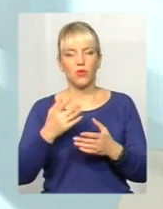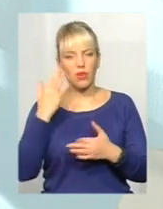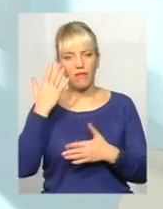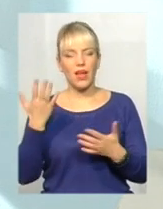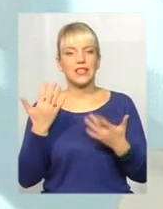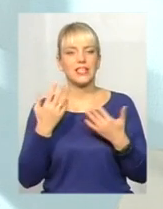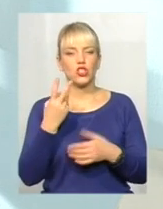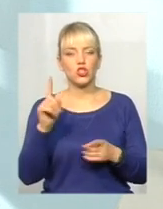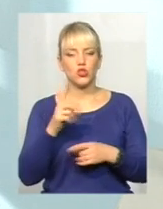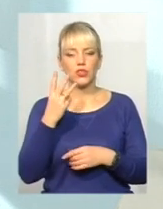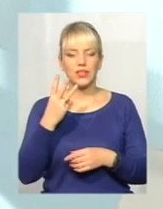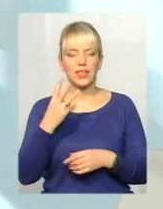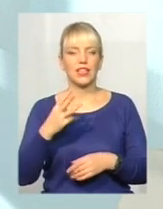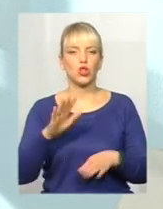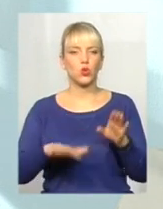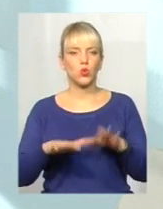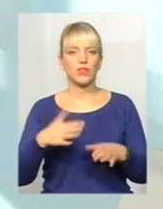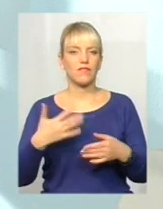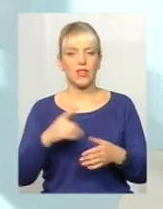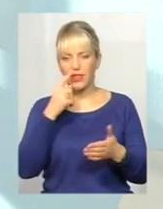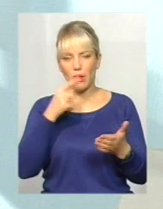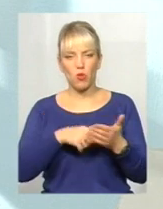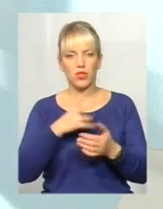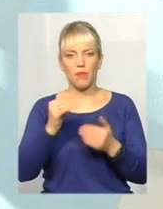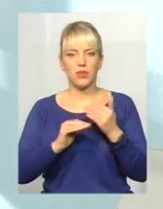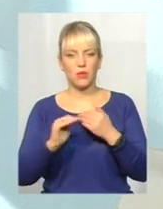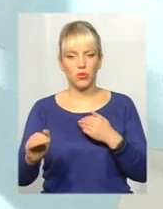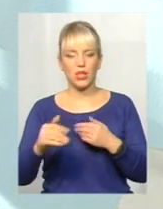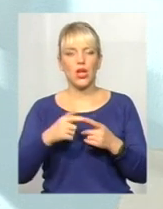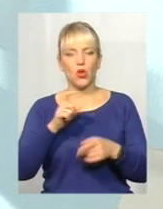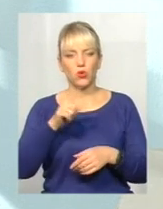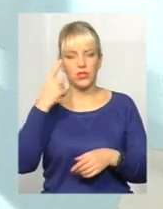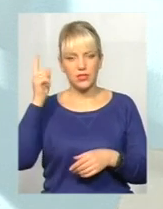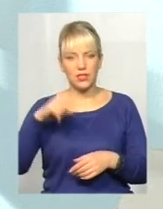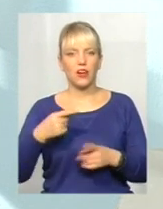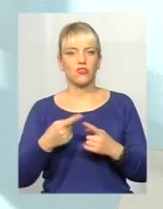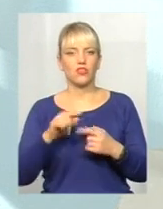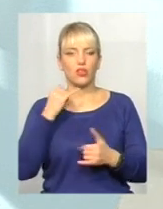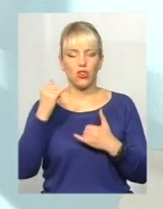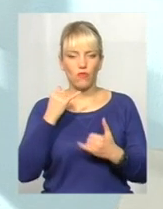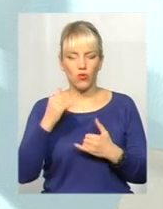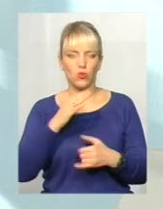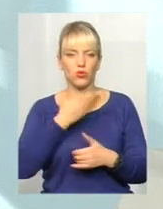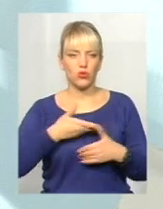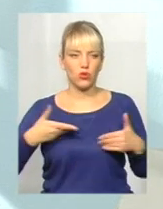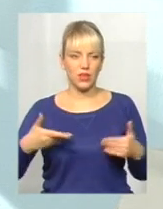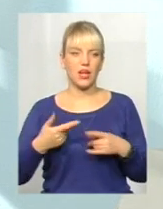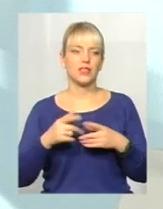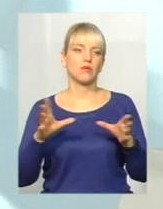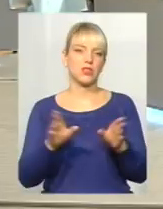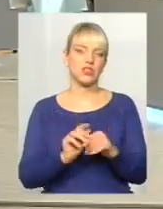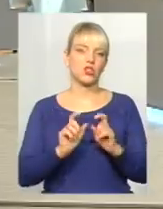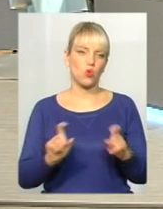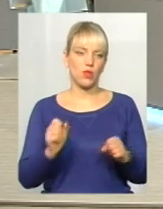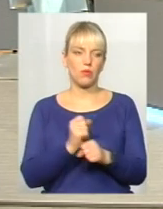полігон? Тобто люди вже знають, вони до нас завжди телефонують, і на сайті міської ради ми розміщуємо, і з школами працюємо. Це